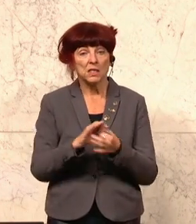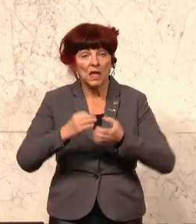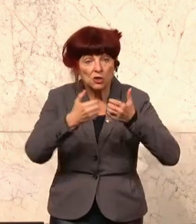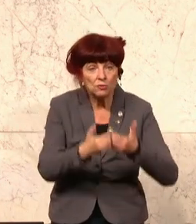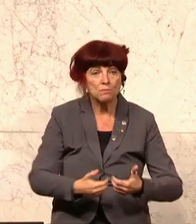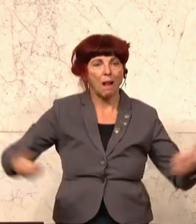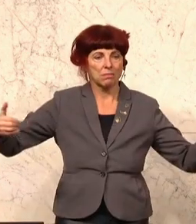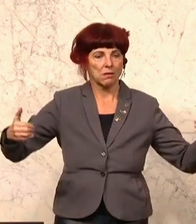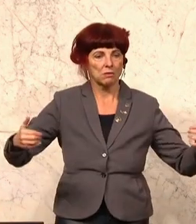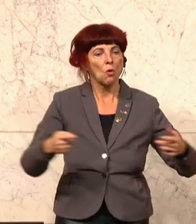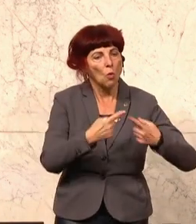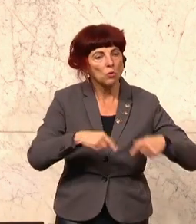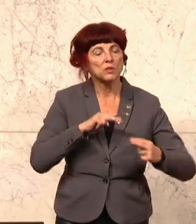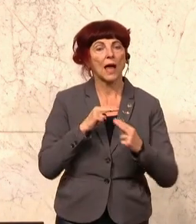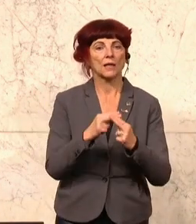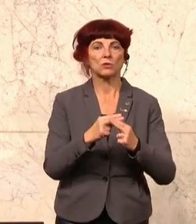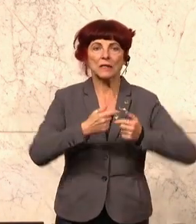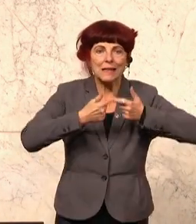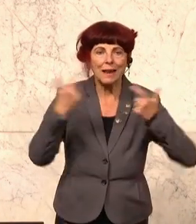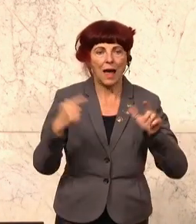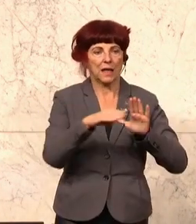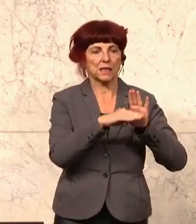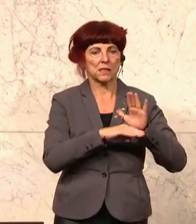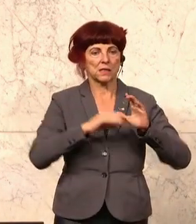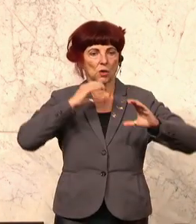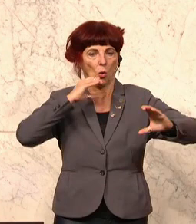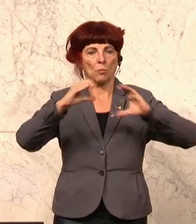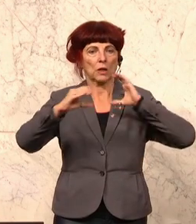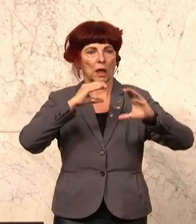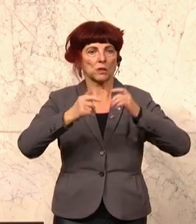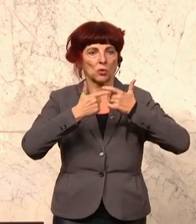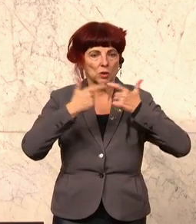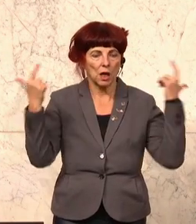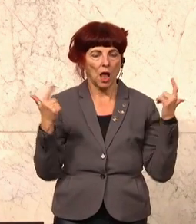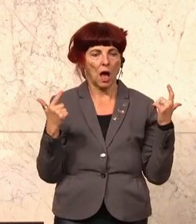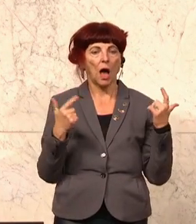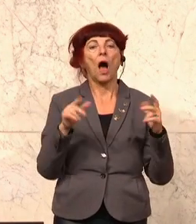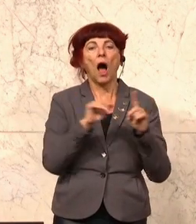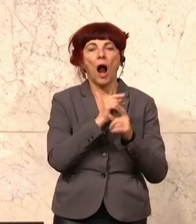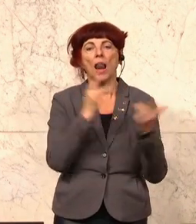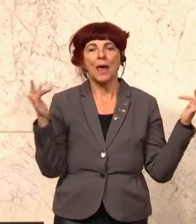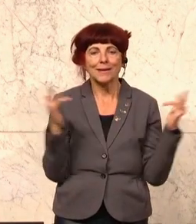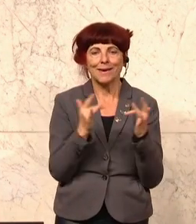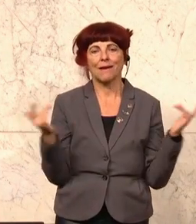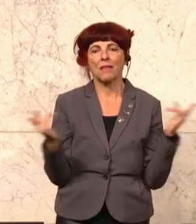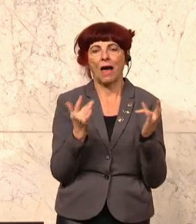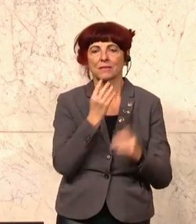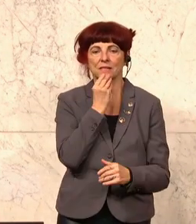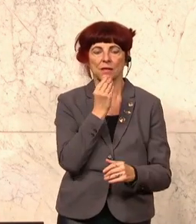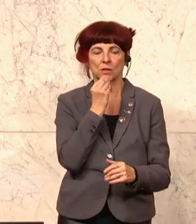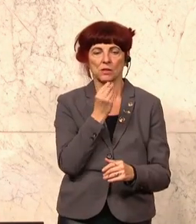Unsere Antwort darauf sind klare Gesetze, klare Kommunikation, das geschlossene Auftreten gegen Antisemitismus, der